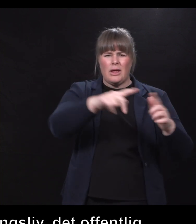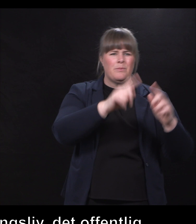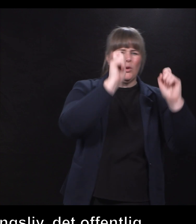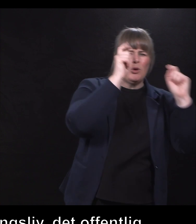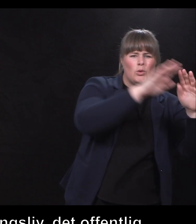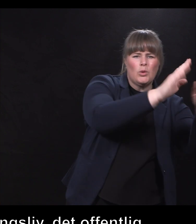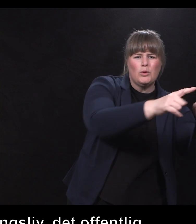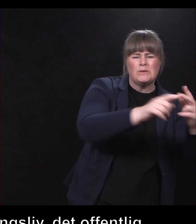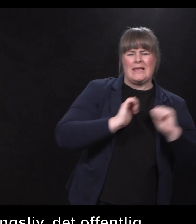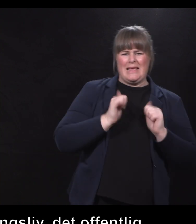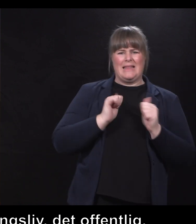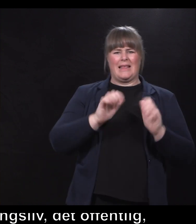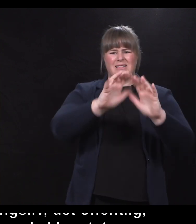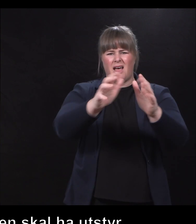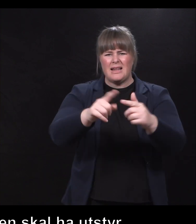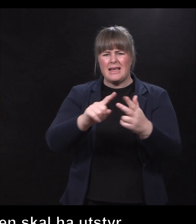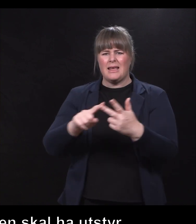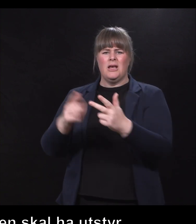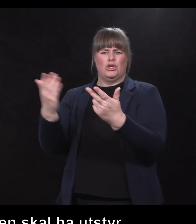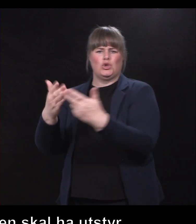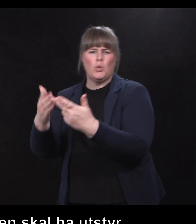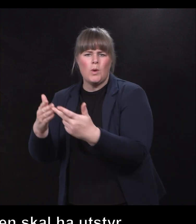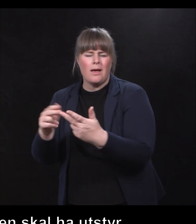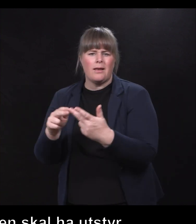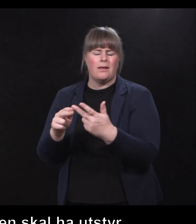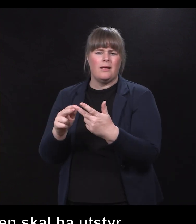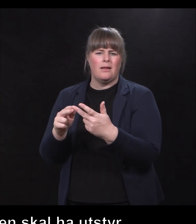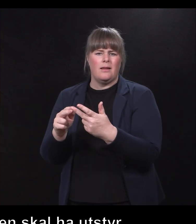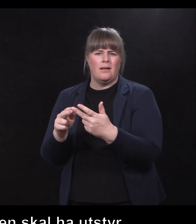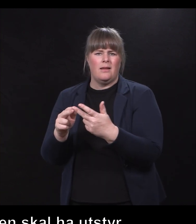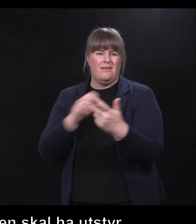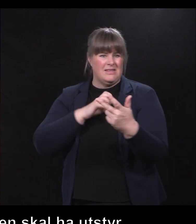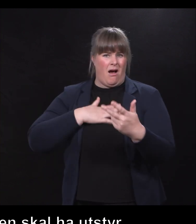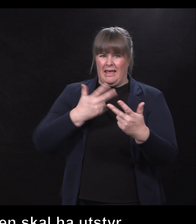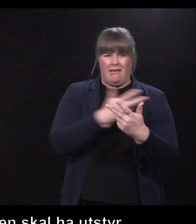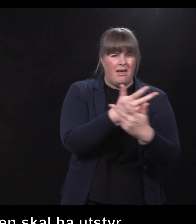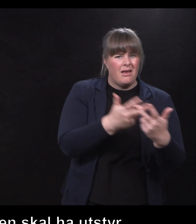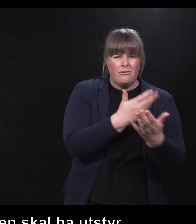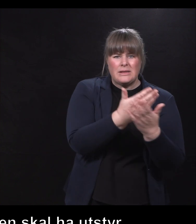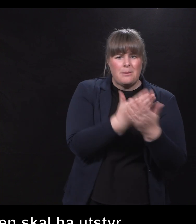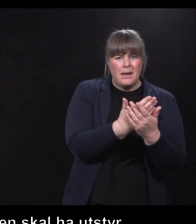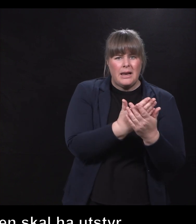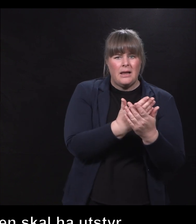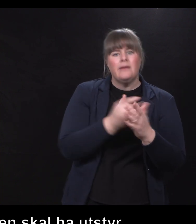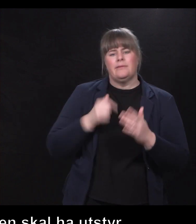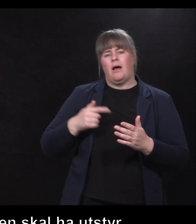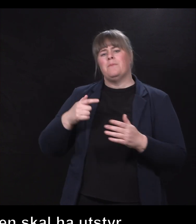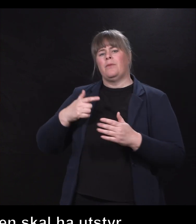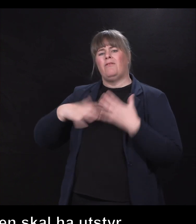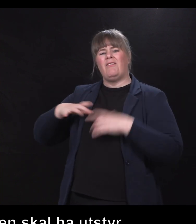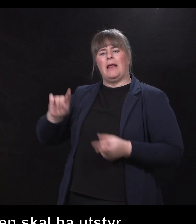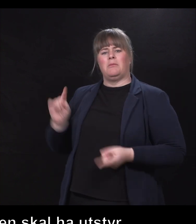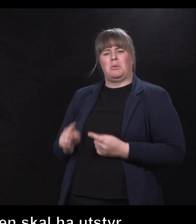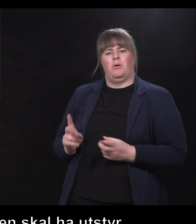Kulturhus, idrettsanlegg, skoler, uten å ha disse anleggene, så hadde det blitt mye mindre frivillighet.